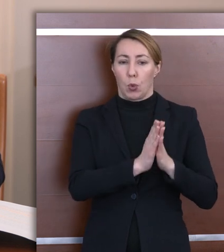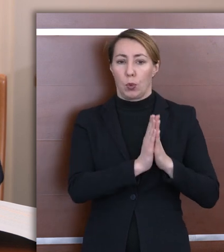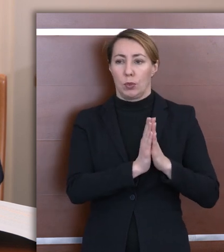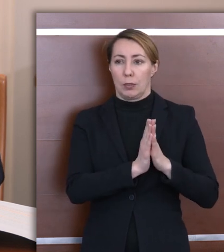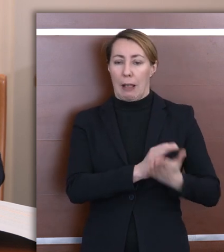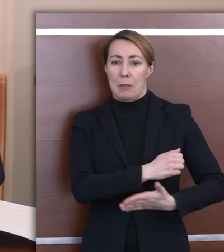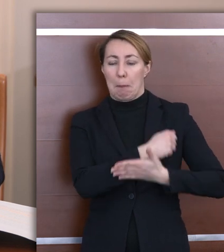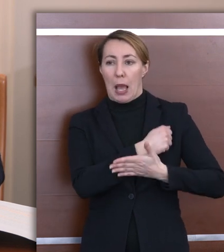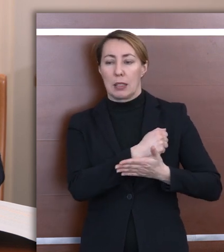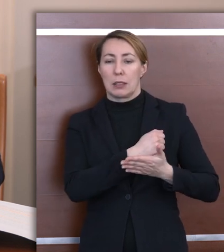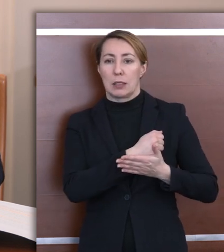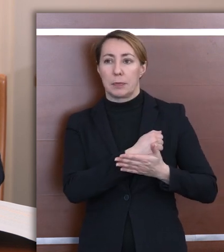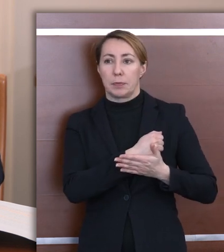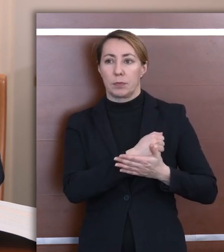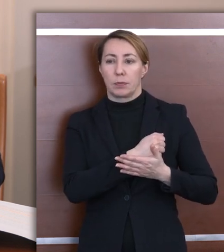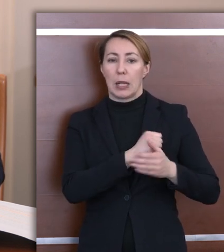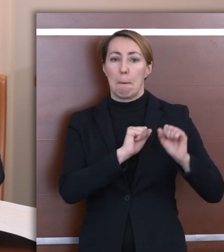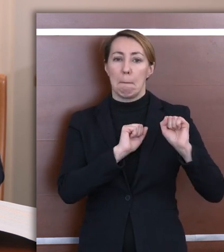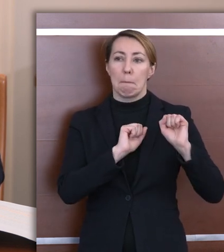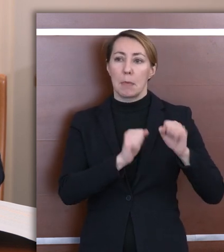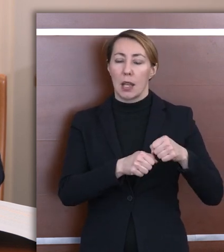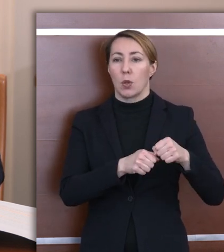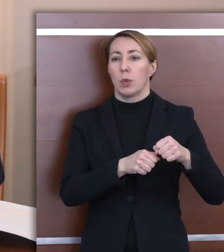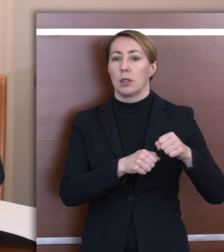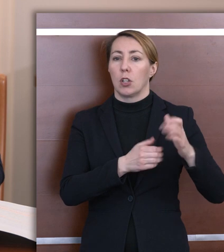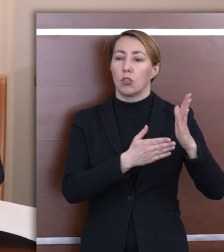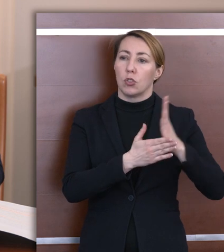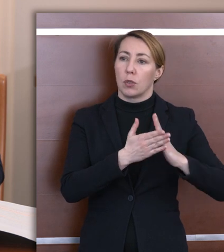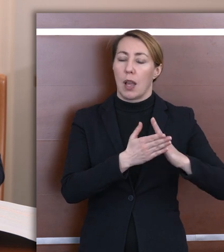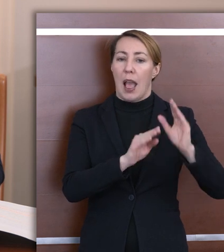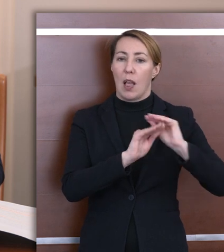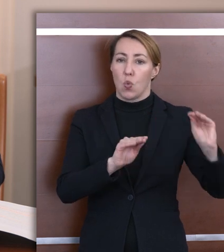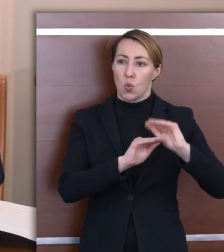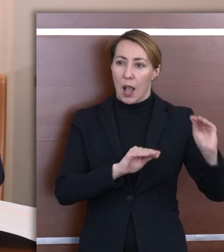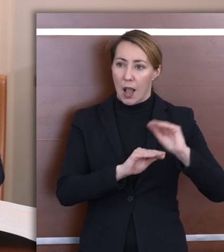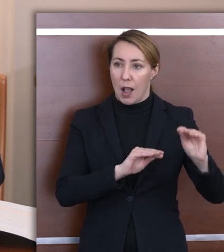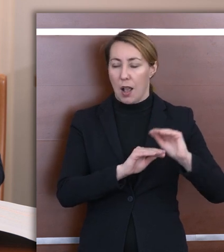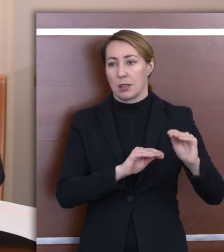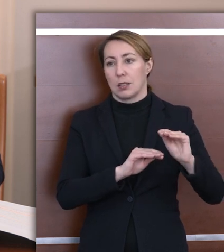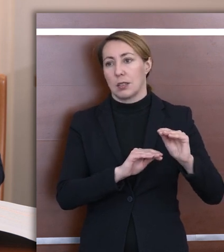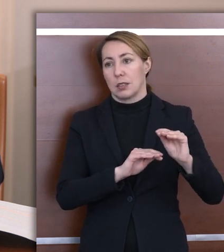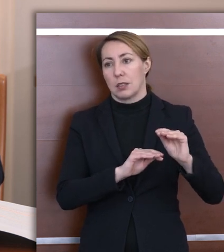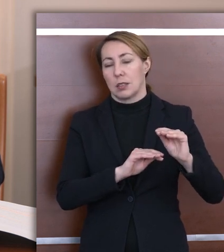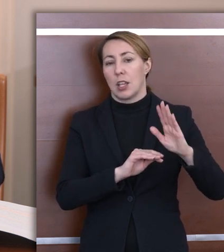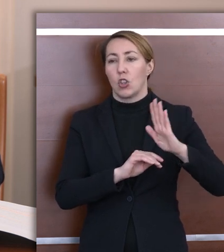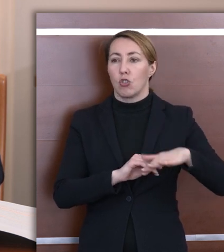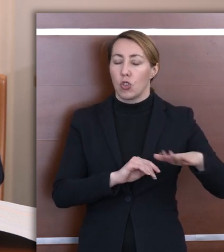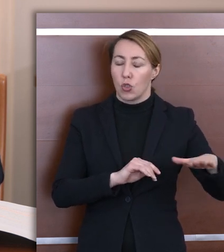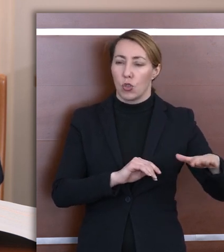biegłych z dziedziny edukacji dzieci